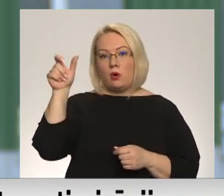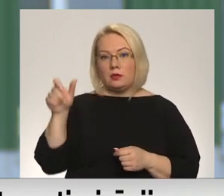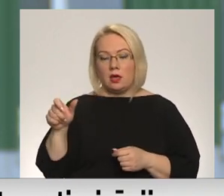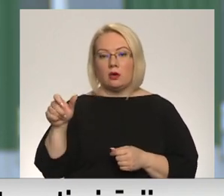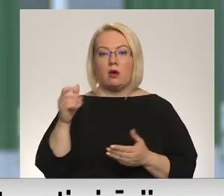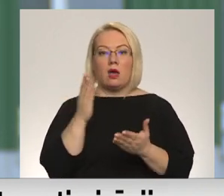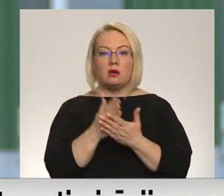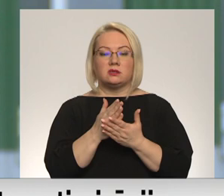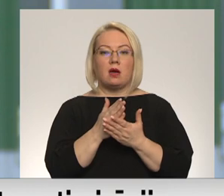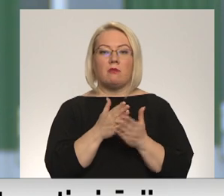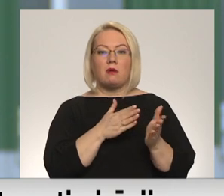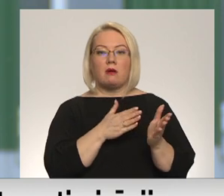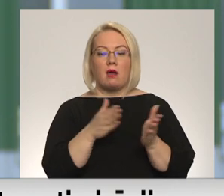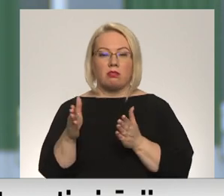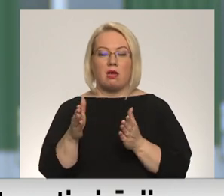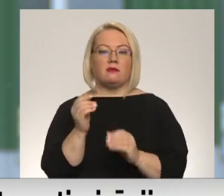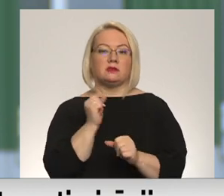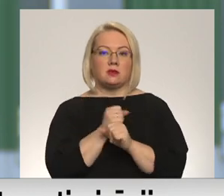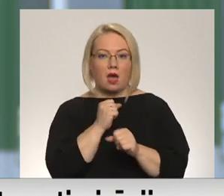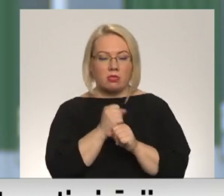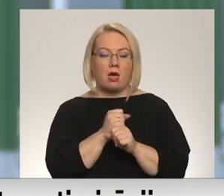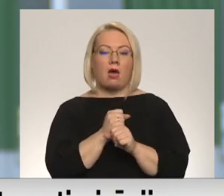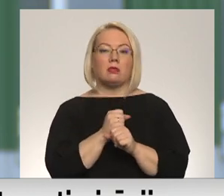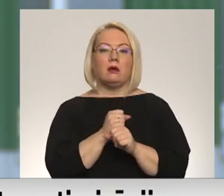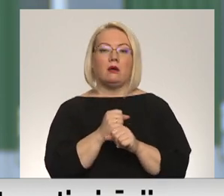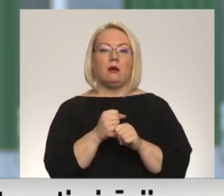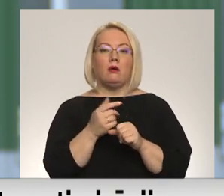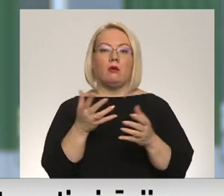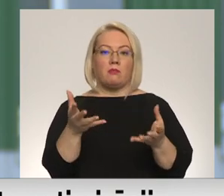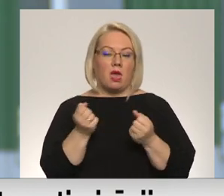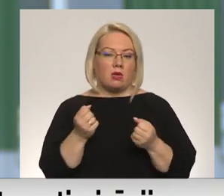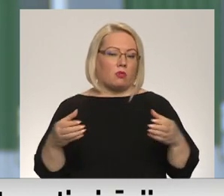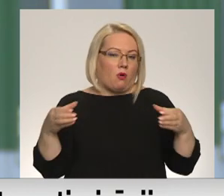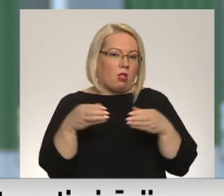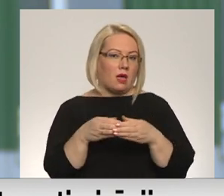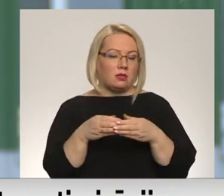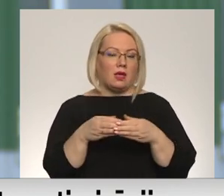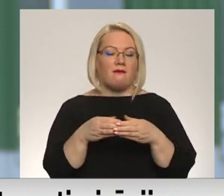esam gotavi arī uztrodot, darbotīs, pieimtīvu kolektīvā.